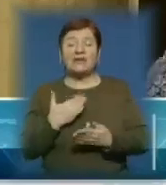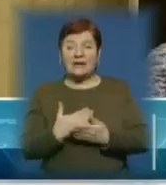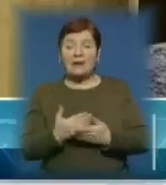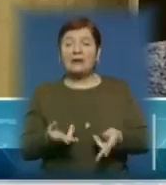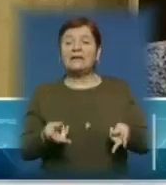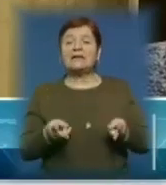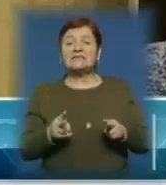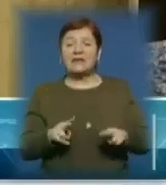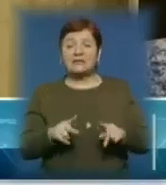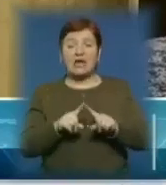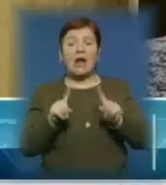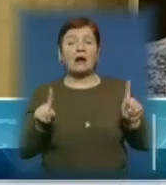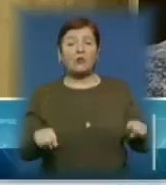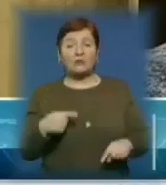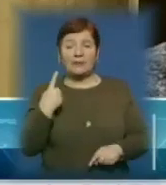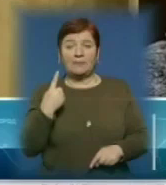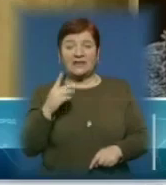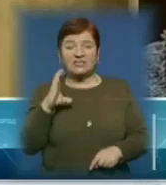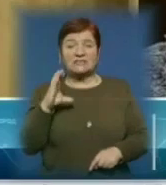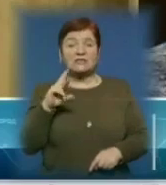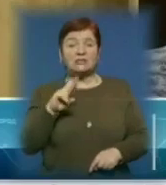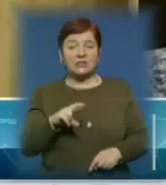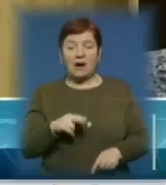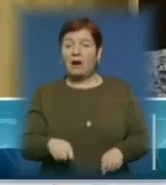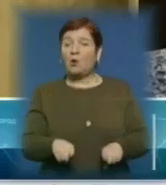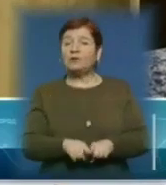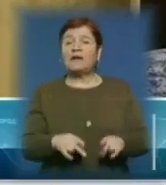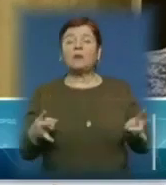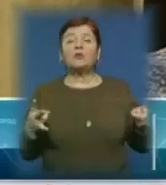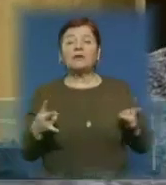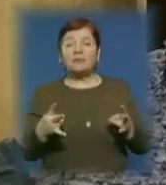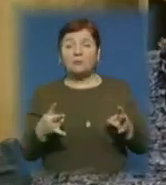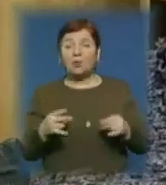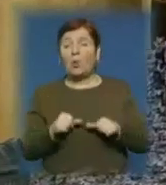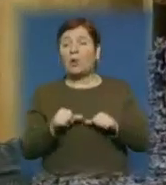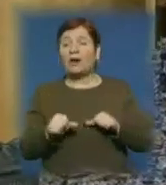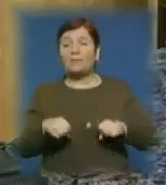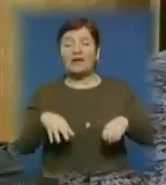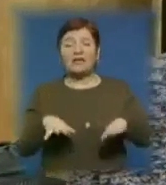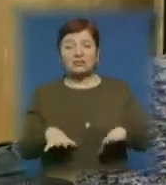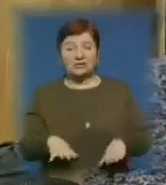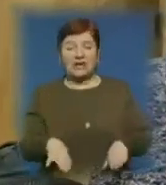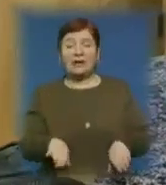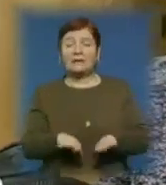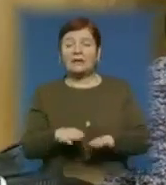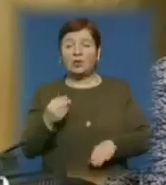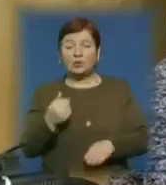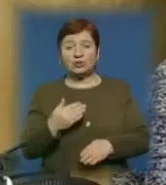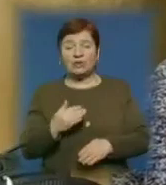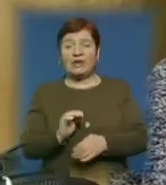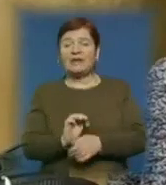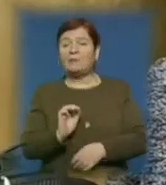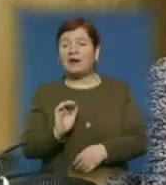залишках на рахунку стану на 1 січня. Однак нам потрібно буде окреме рішення сесії, щоб направити такі кошти на